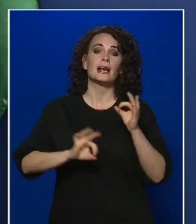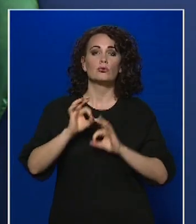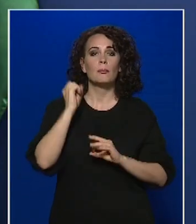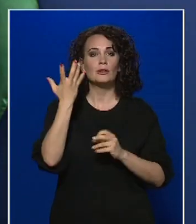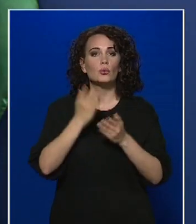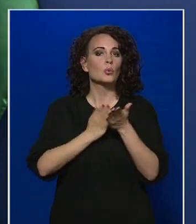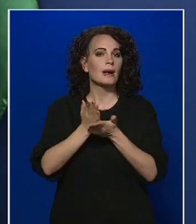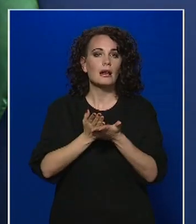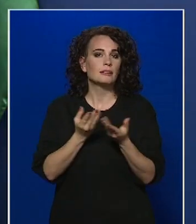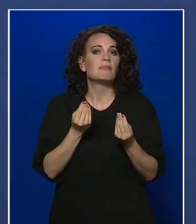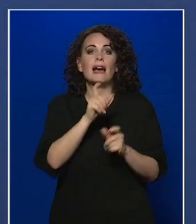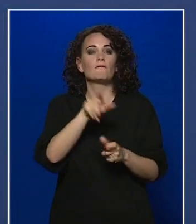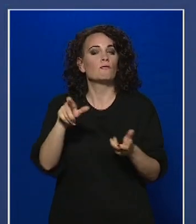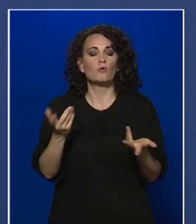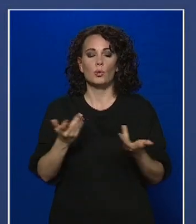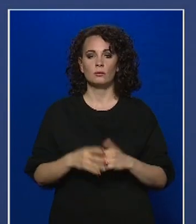hányan vannak?